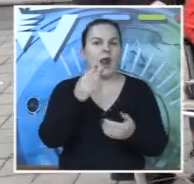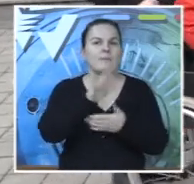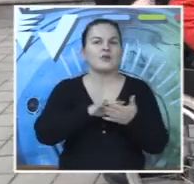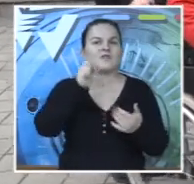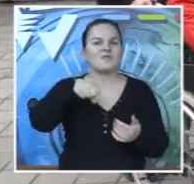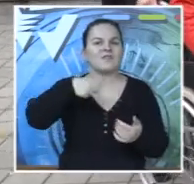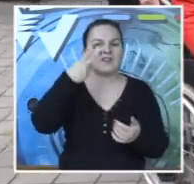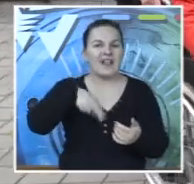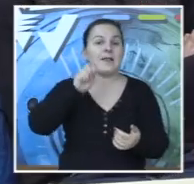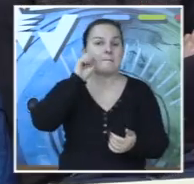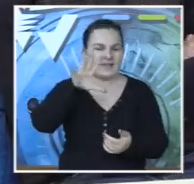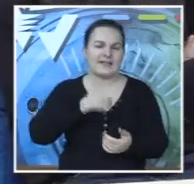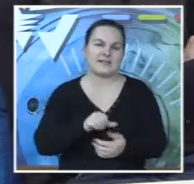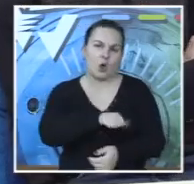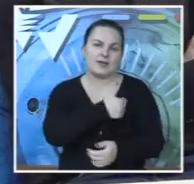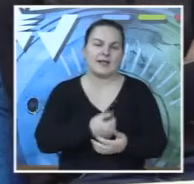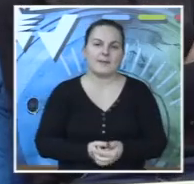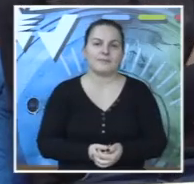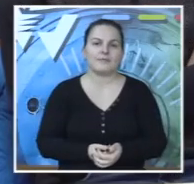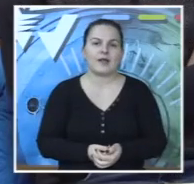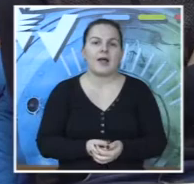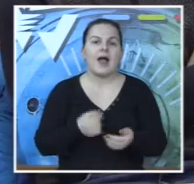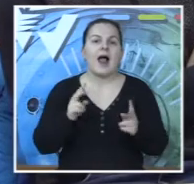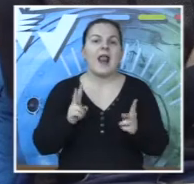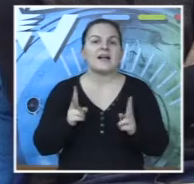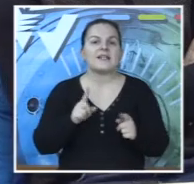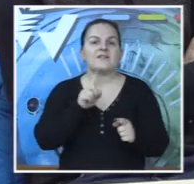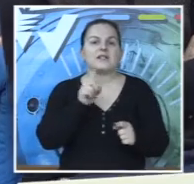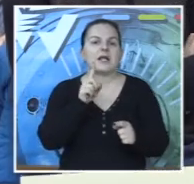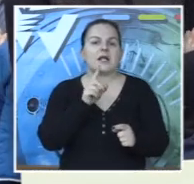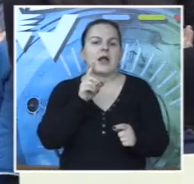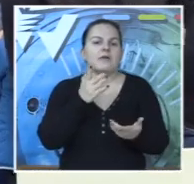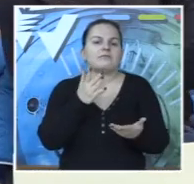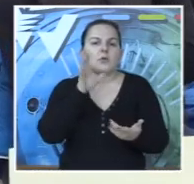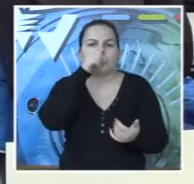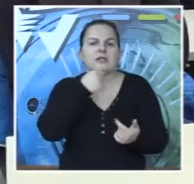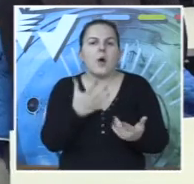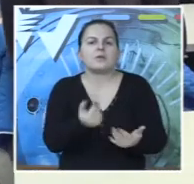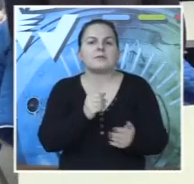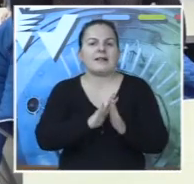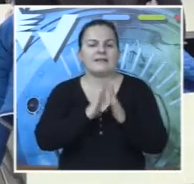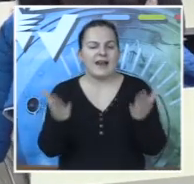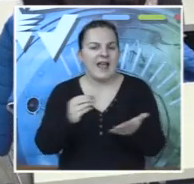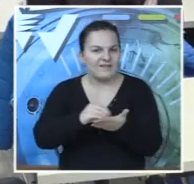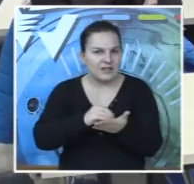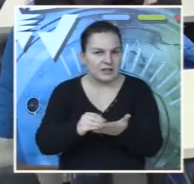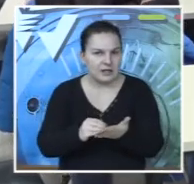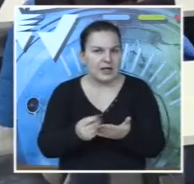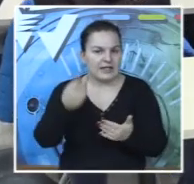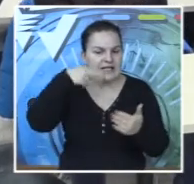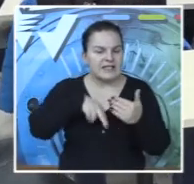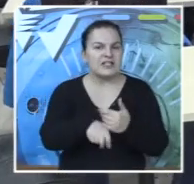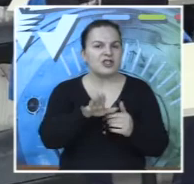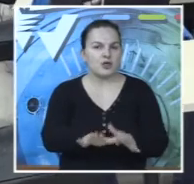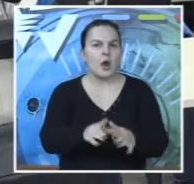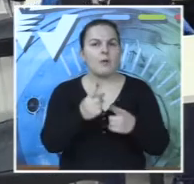2015. godina. Ko se nastavnik ne buni da uzme dnevnik i da siđe u odjeljenja a ne